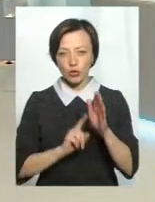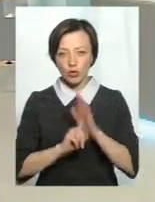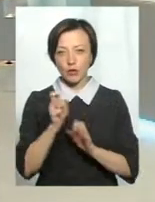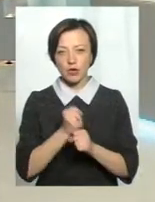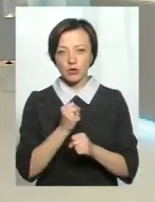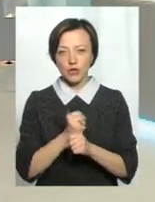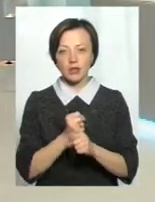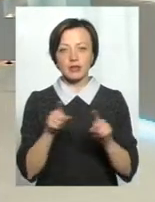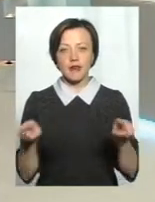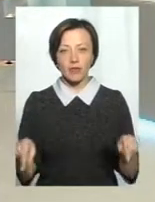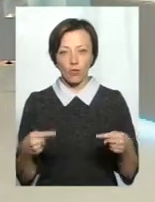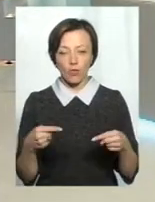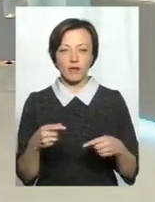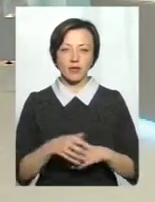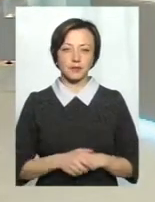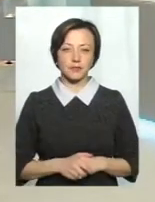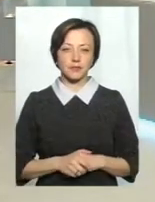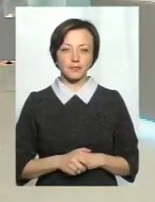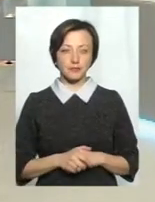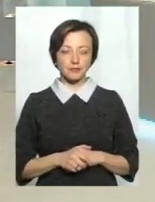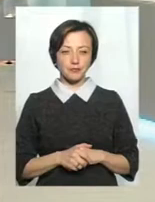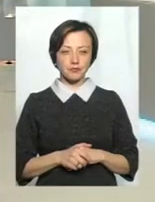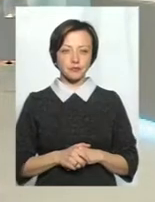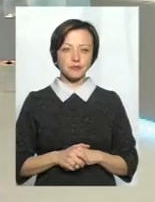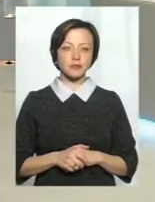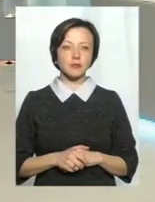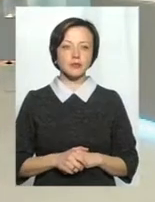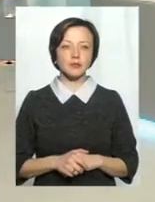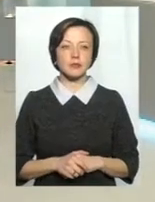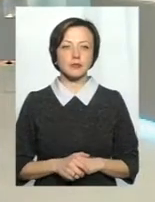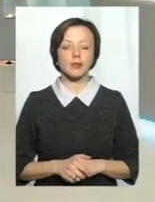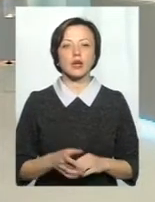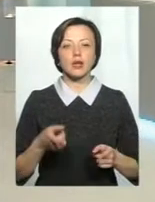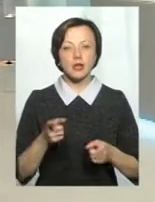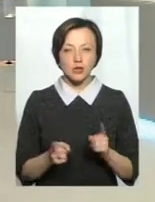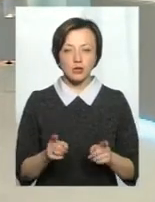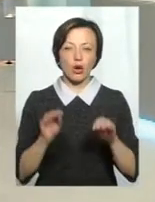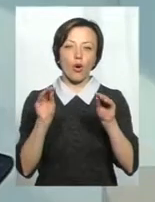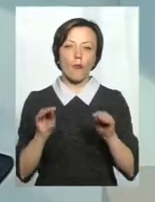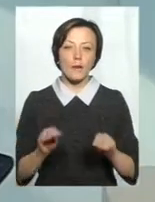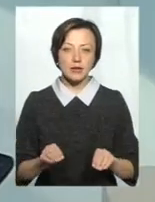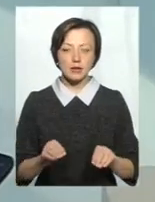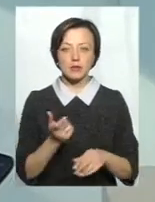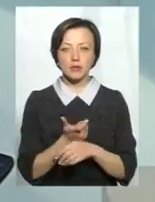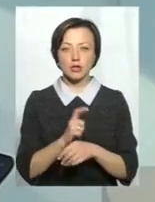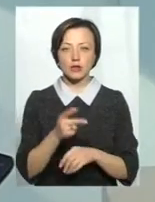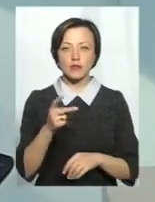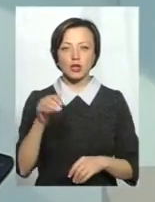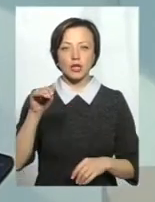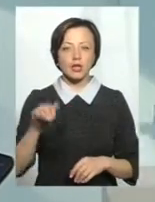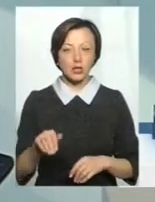працювати на відновлення того чи іншого органу. Дійсно, описано більше півтори